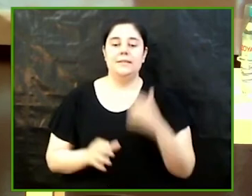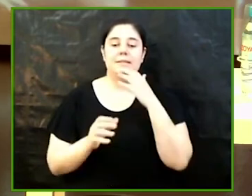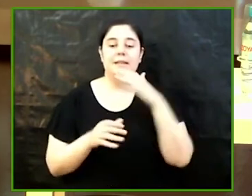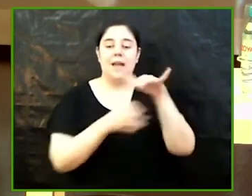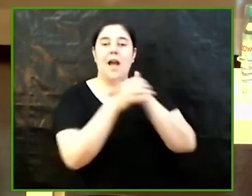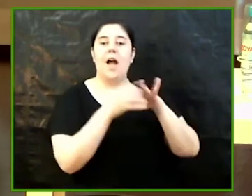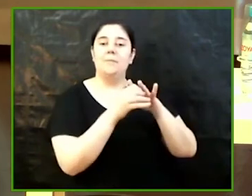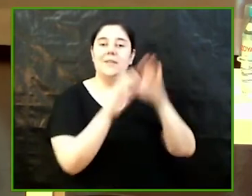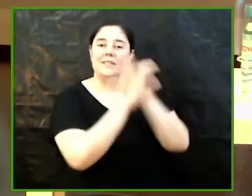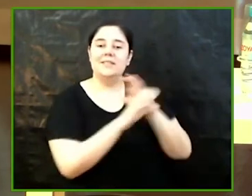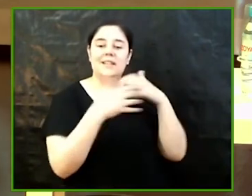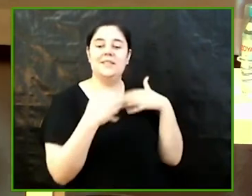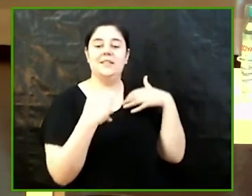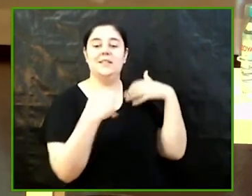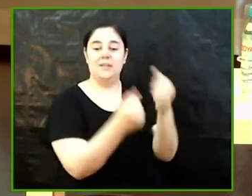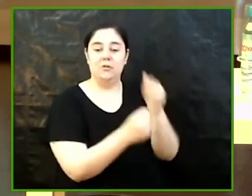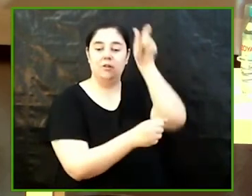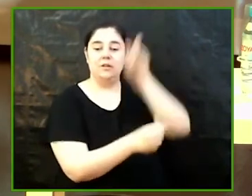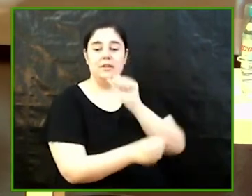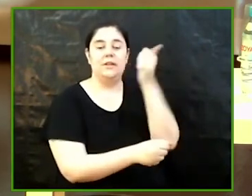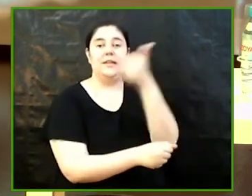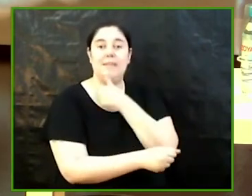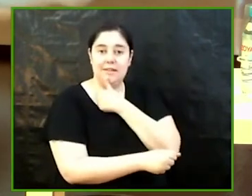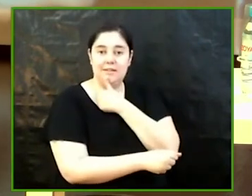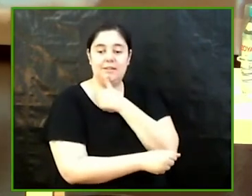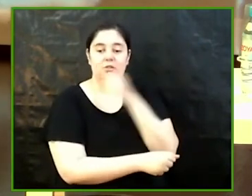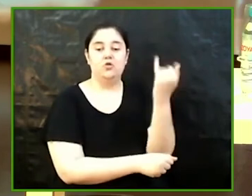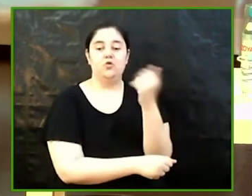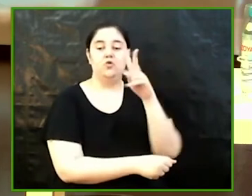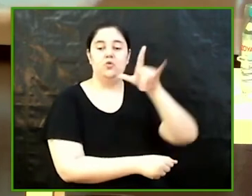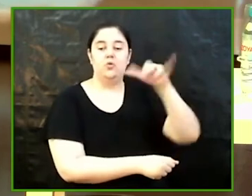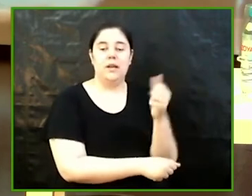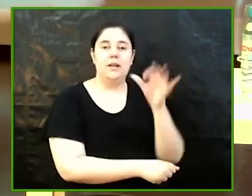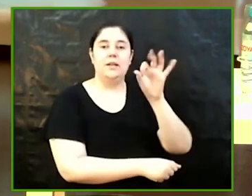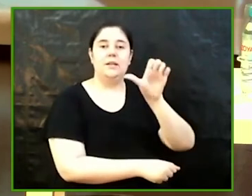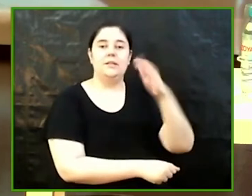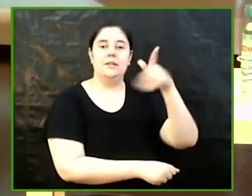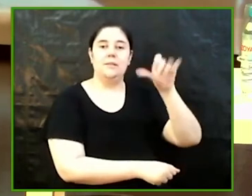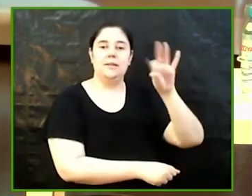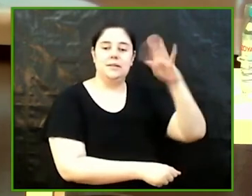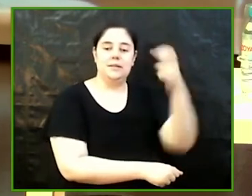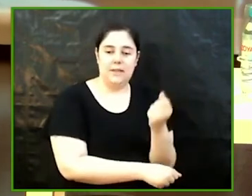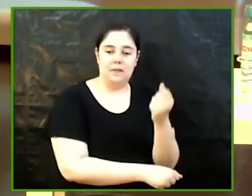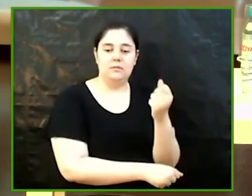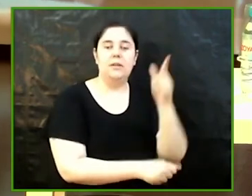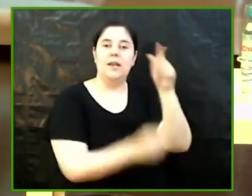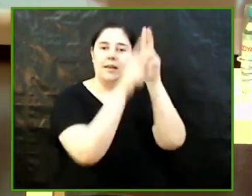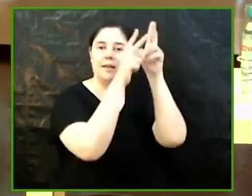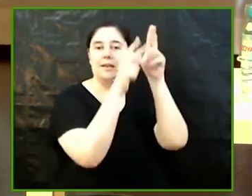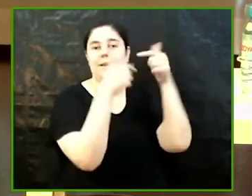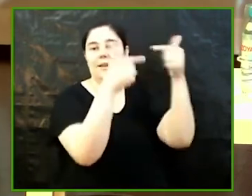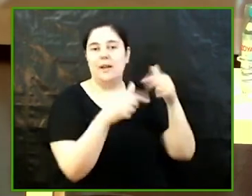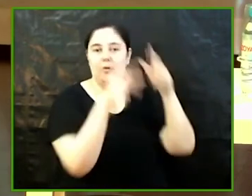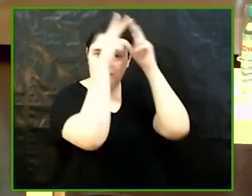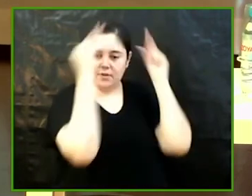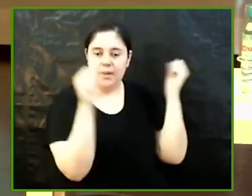Ciències de la Salut el premi és per Júlia Sebastià Martínez del grau en Infermeria amb el treball